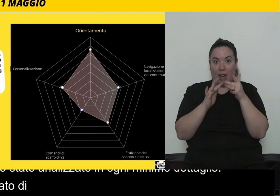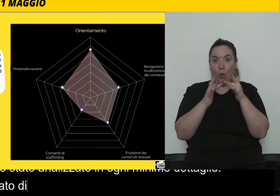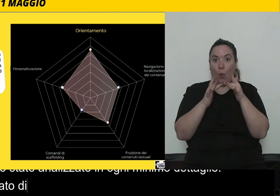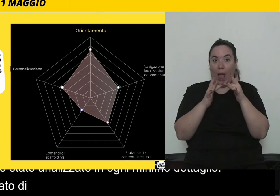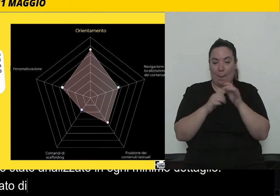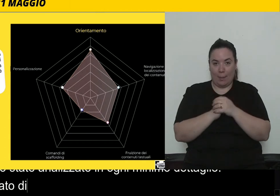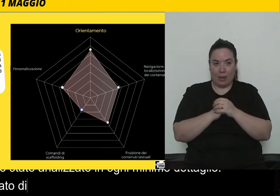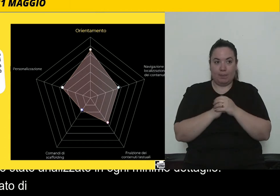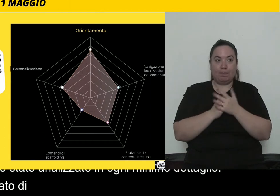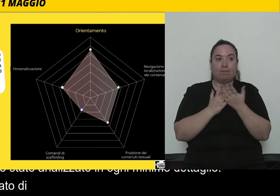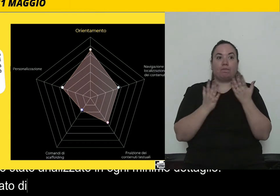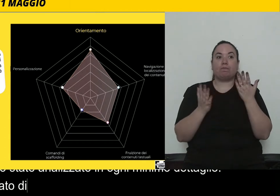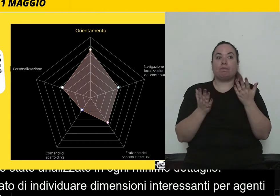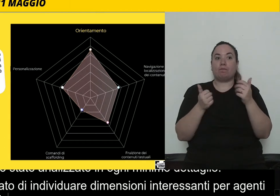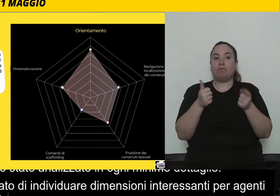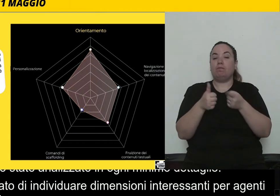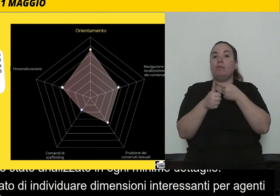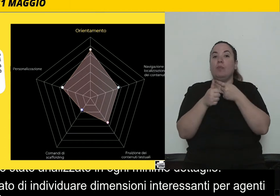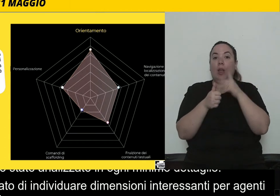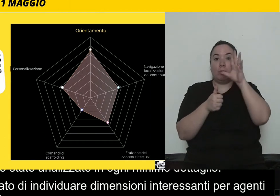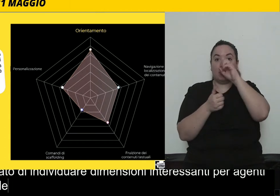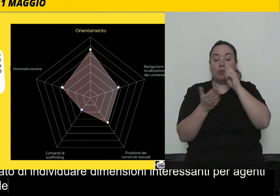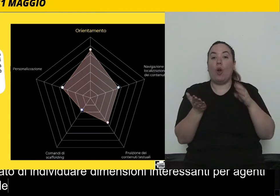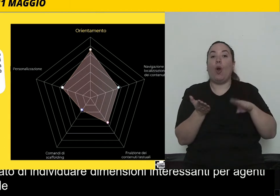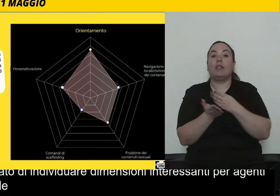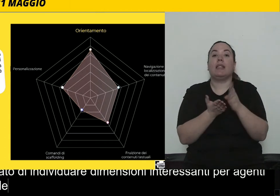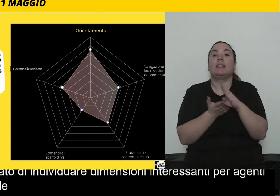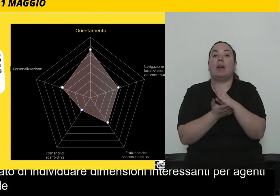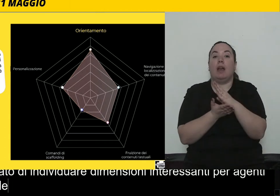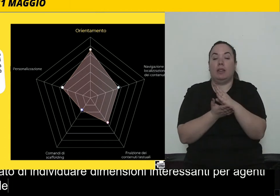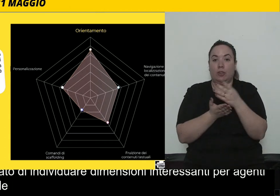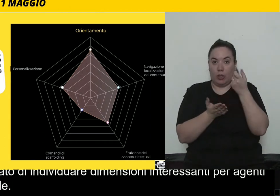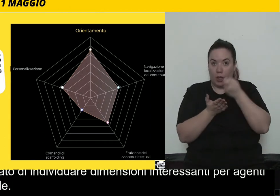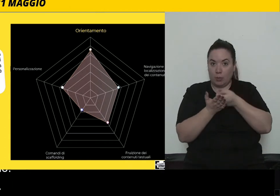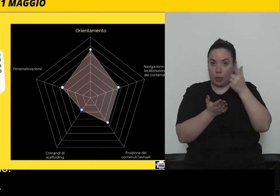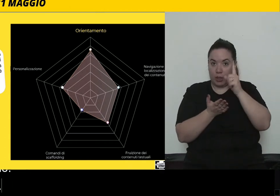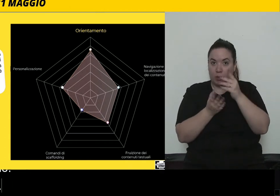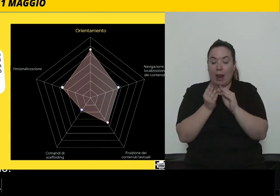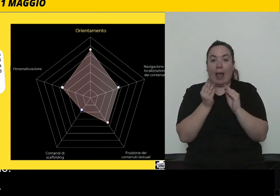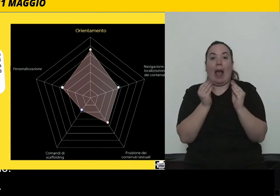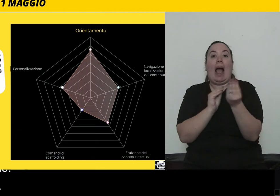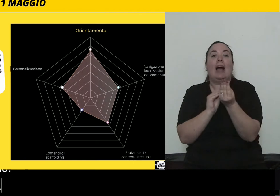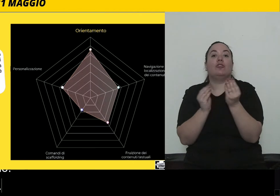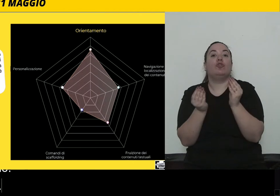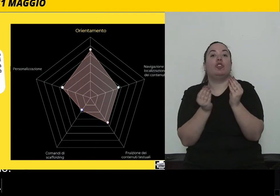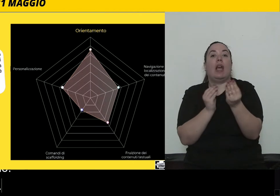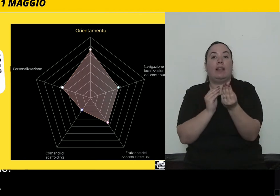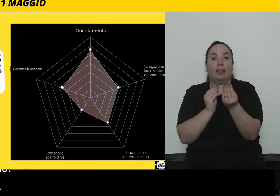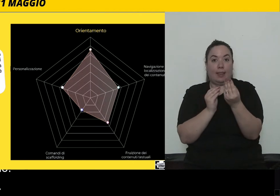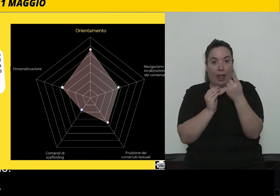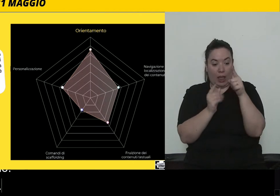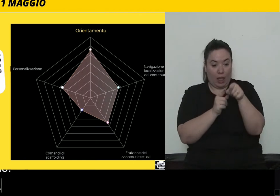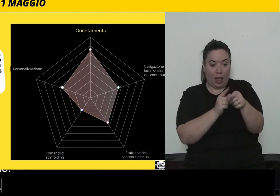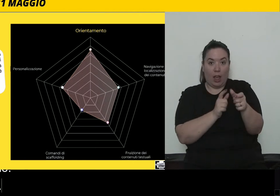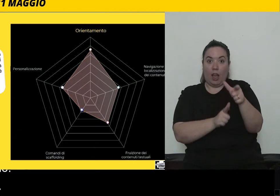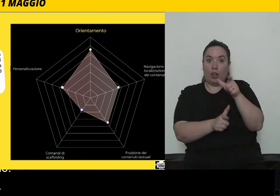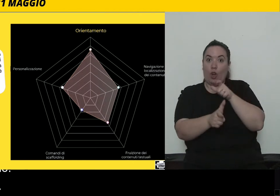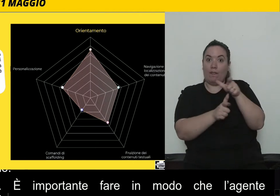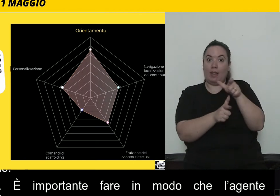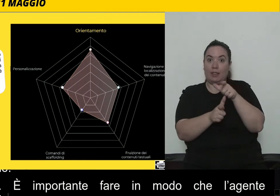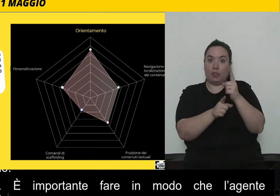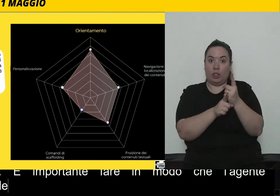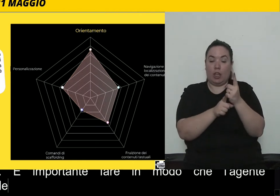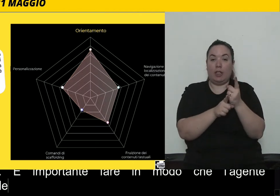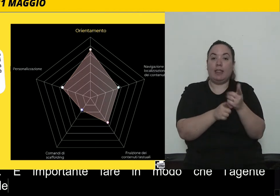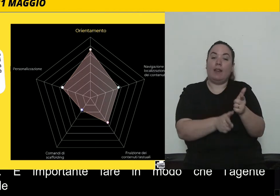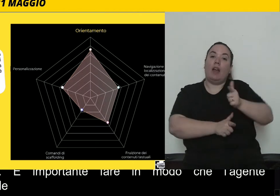'orientamento. È importante fare in modo che l'agente conversazionale aiuti l'utente ad orientarsi nel sito che l